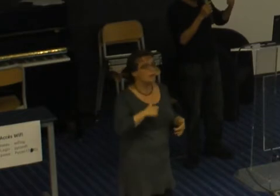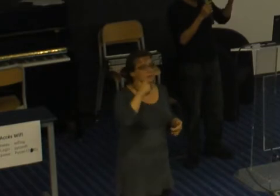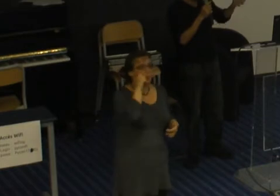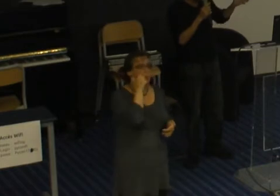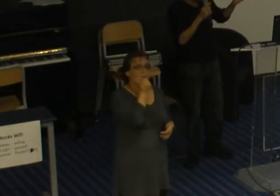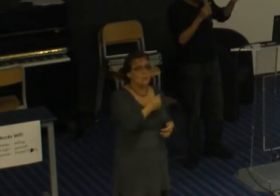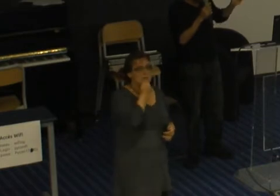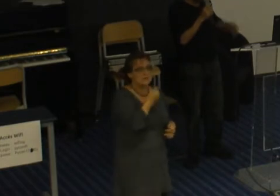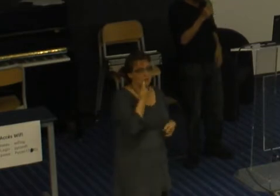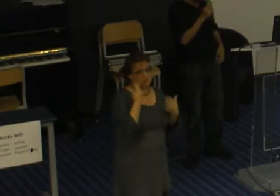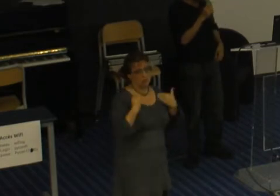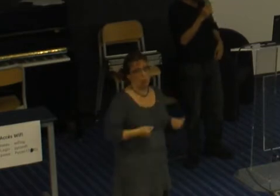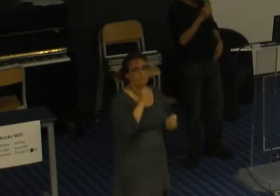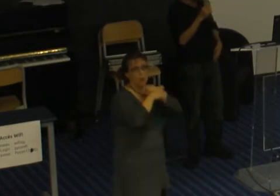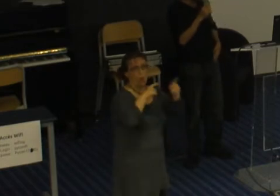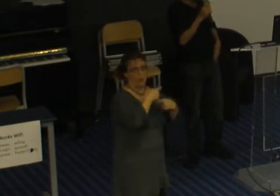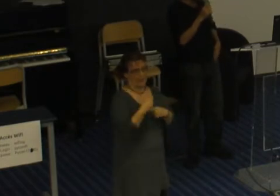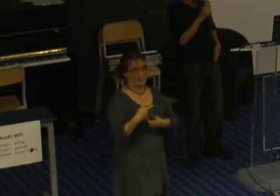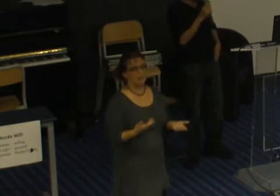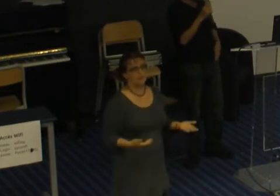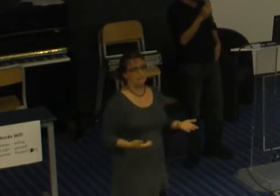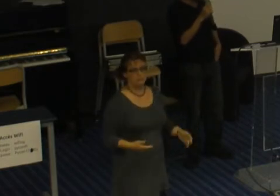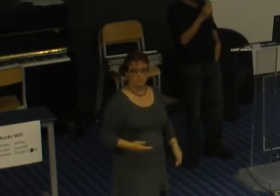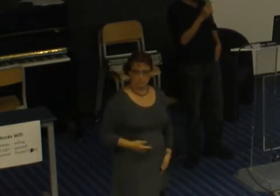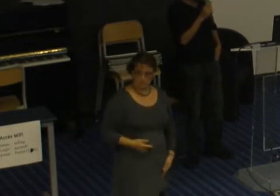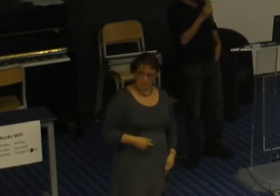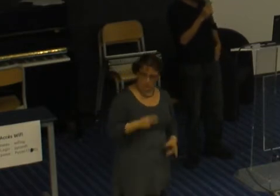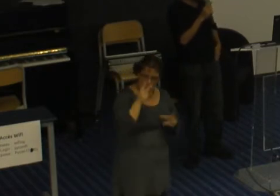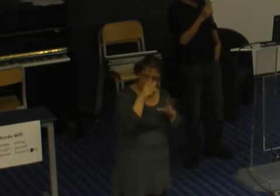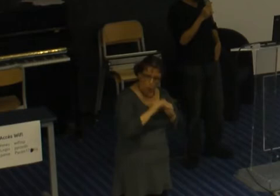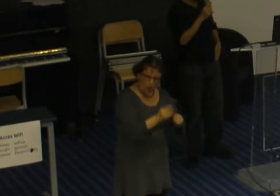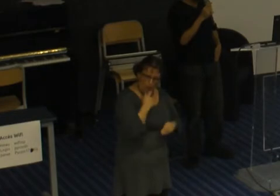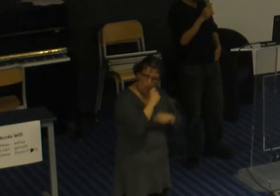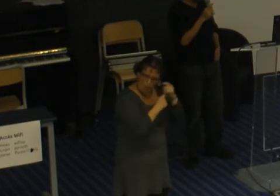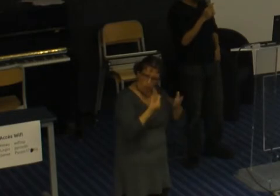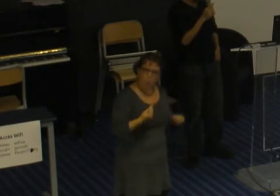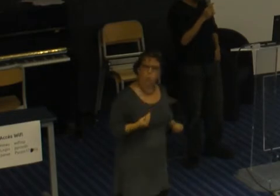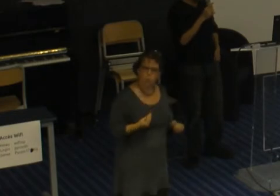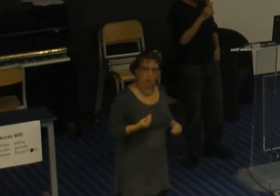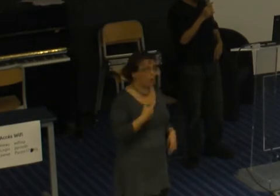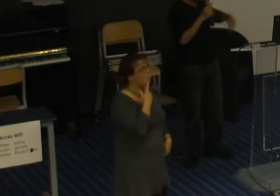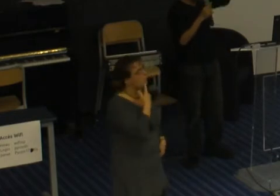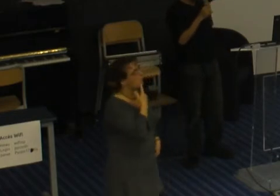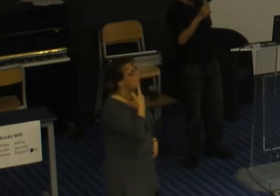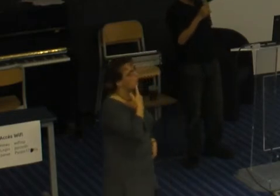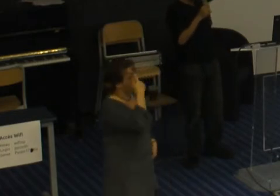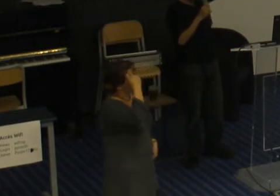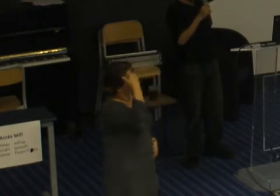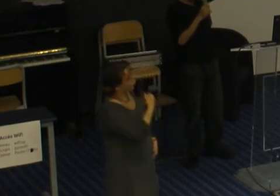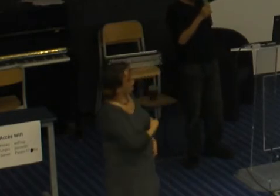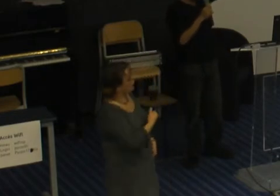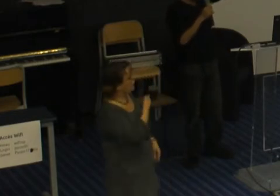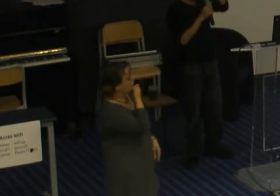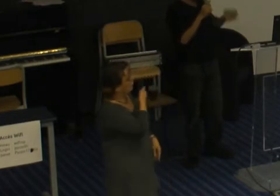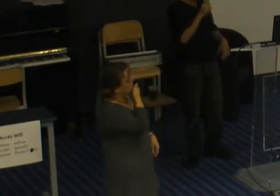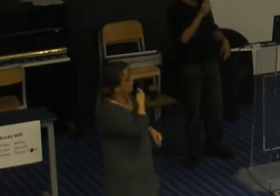est violent. c'est triste mais c'est des choses qui arrivent. Et puis pareil, il a les